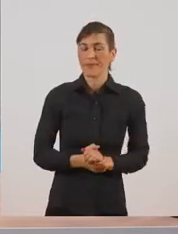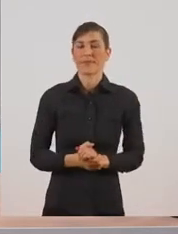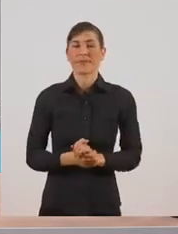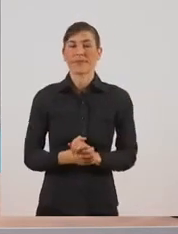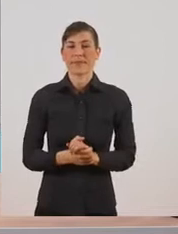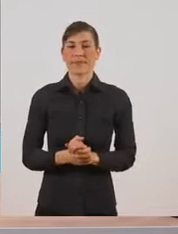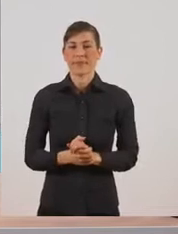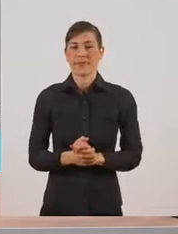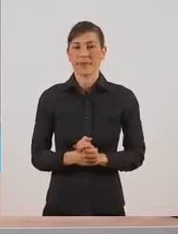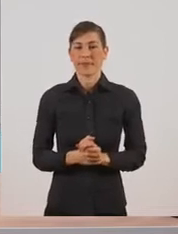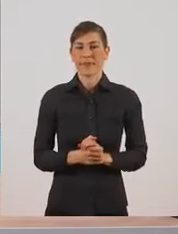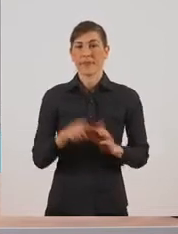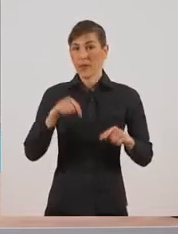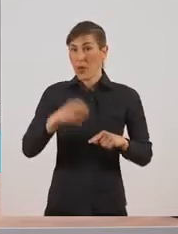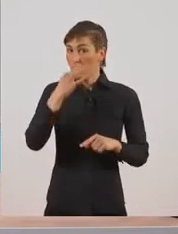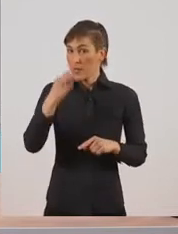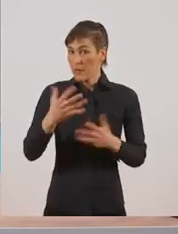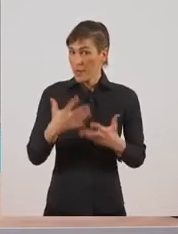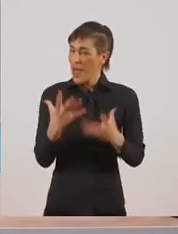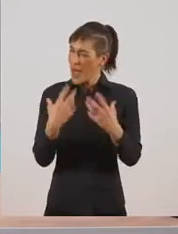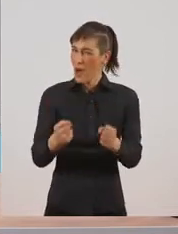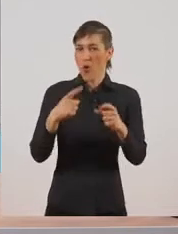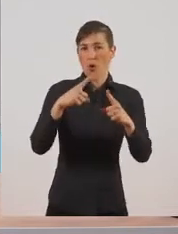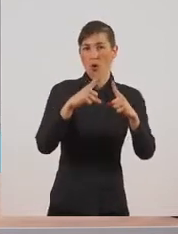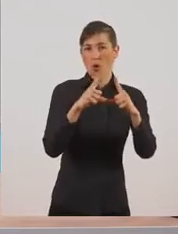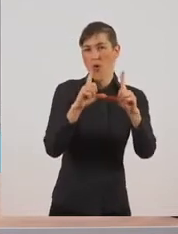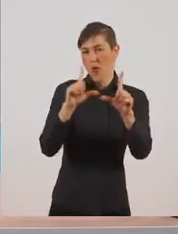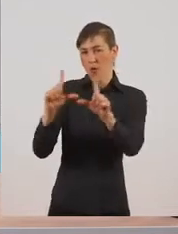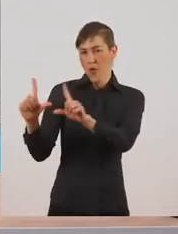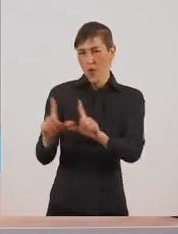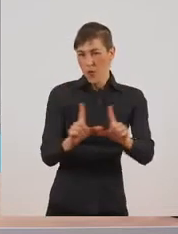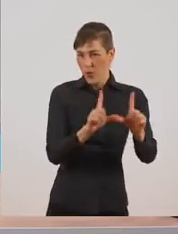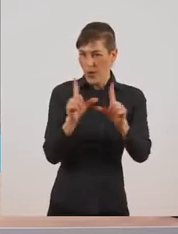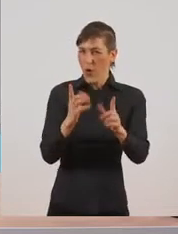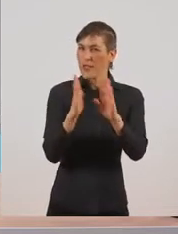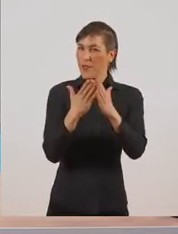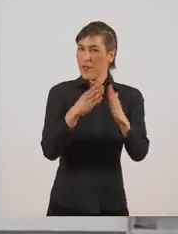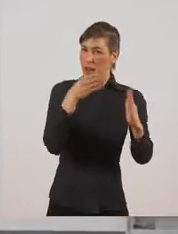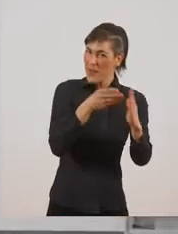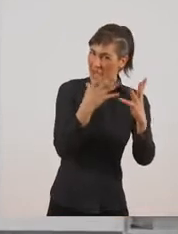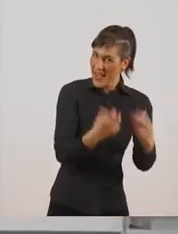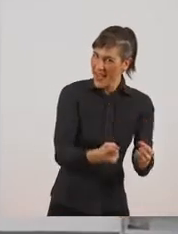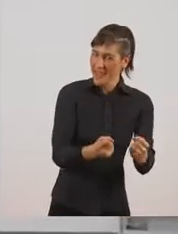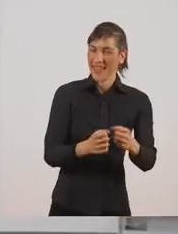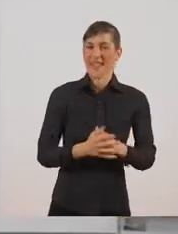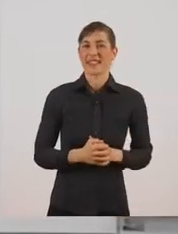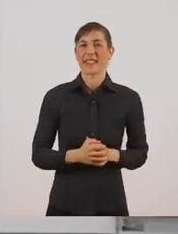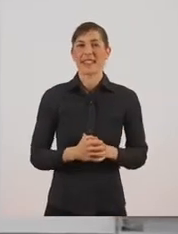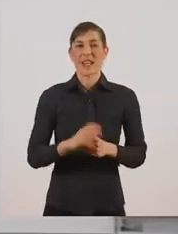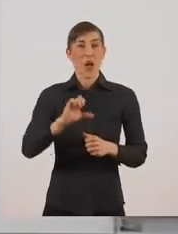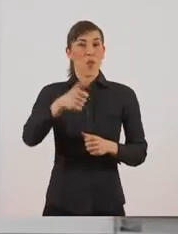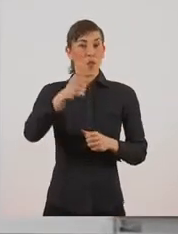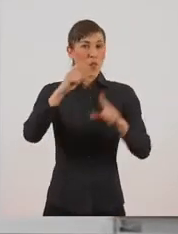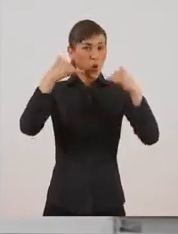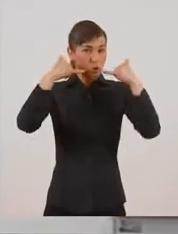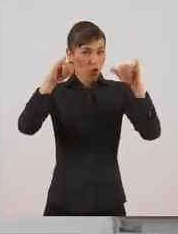Εδώ, όπως σας είπα, έχω φέρει μερικά ζώα που τα έχει και το βιβλίο μας της Μελέτης. Και το πρώτο